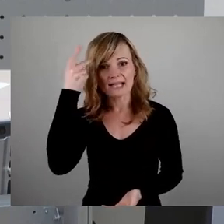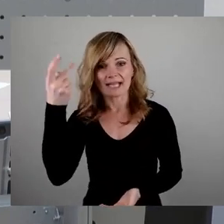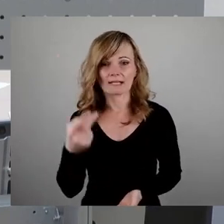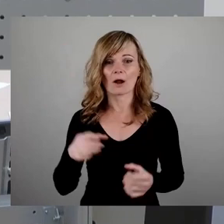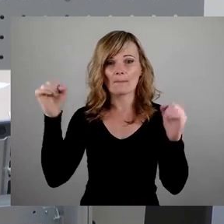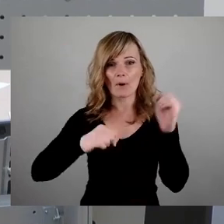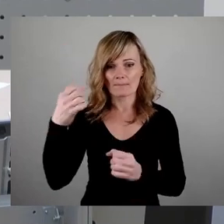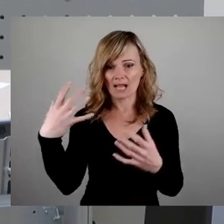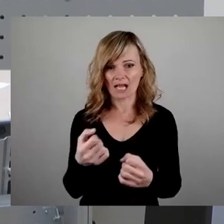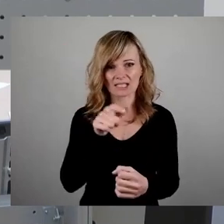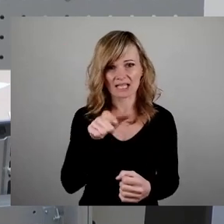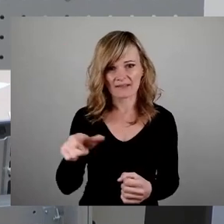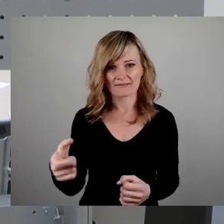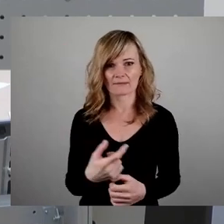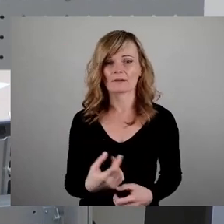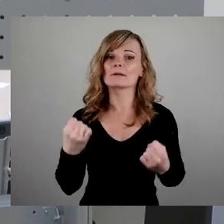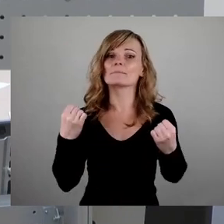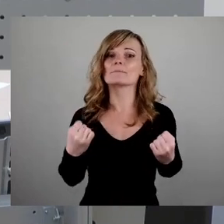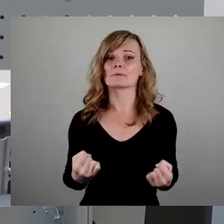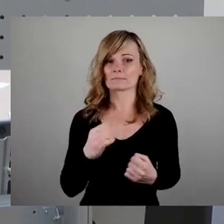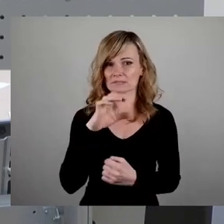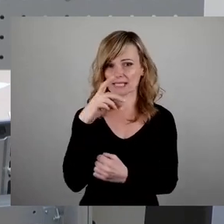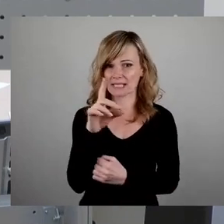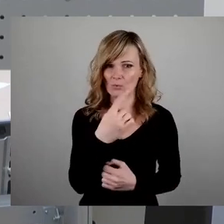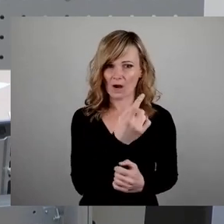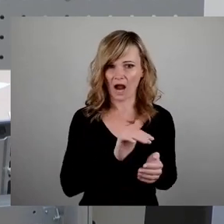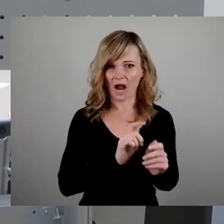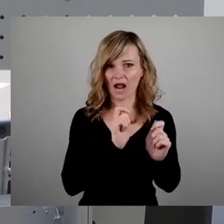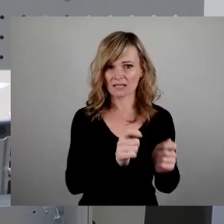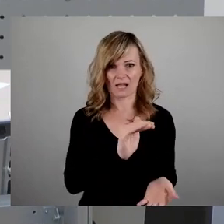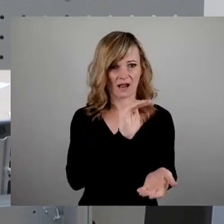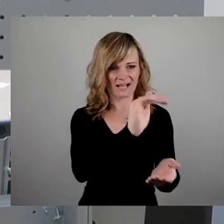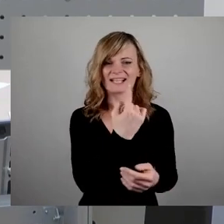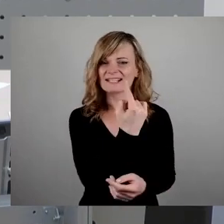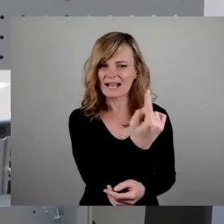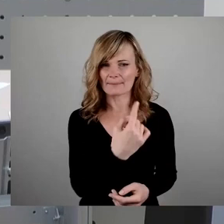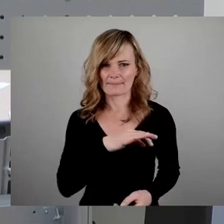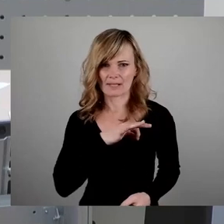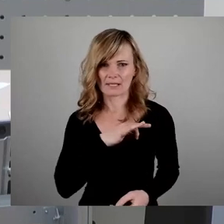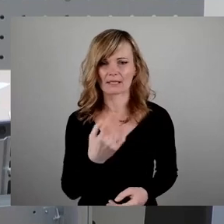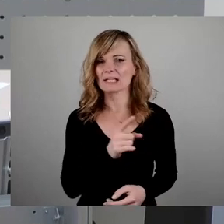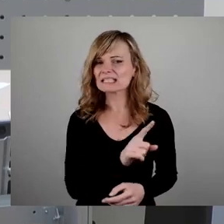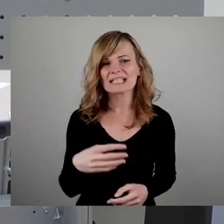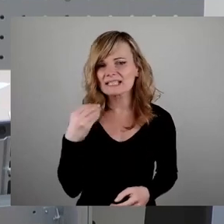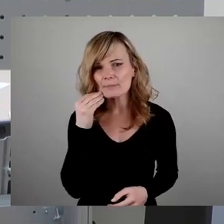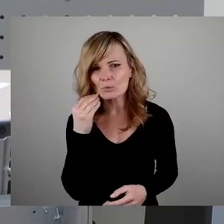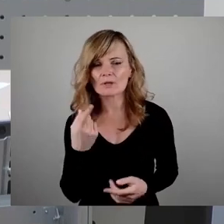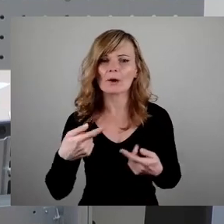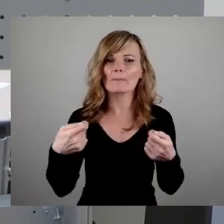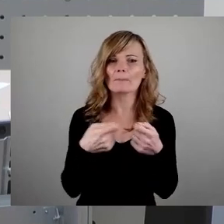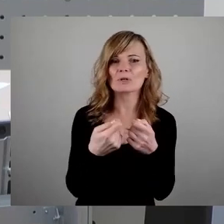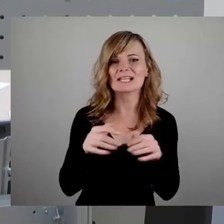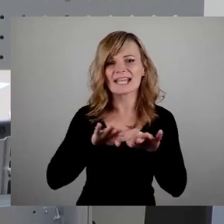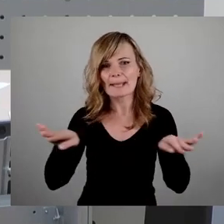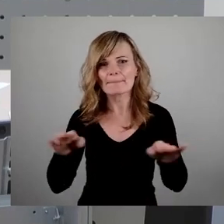als wesentlichste Kraft die CDU. Eine Partei, die nicht müde wird, auf Bundesebene für mehr Kriegsfähigkeit zu